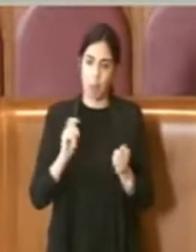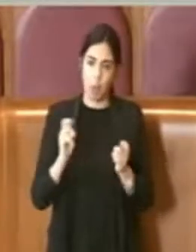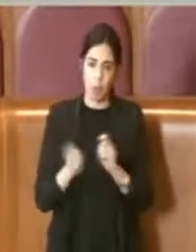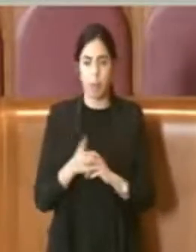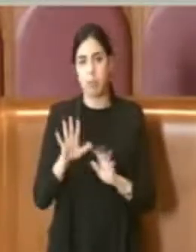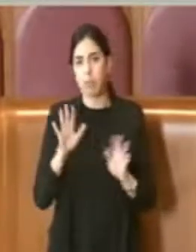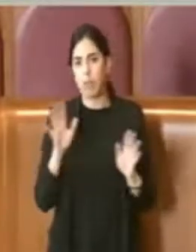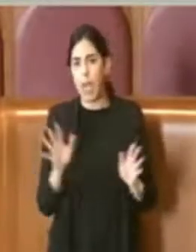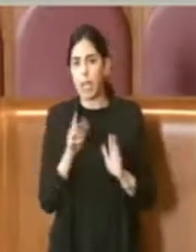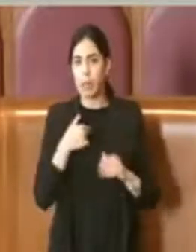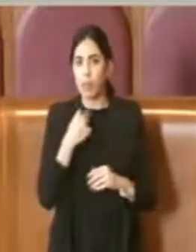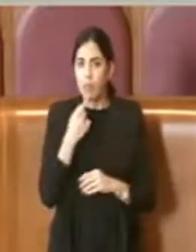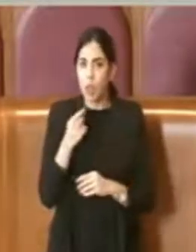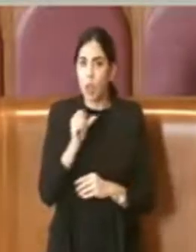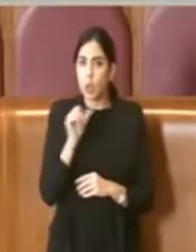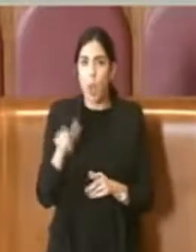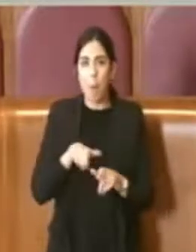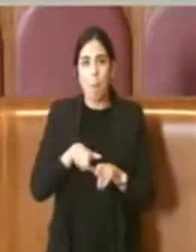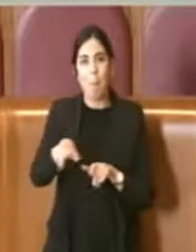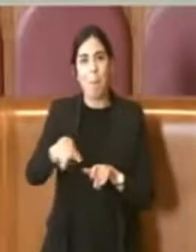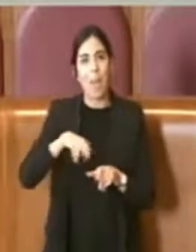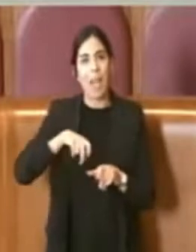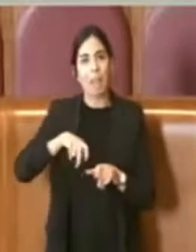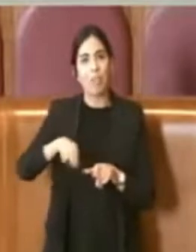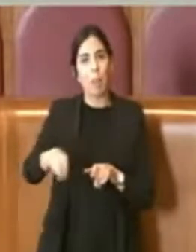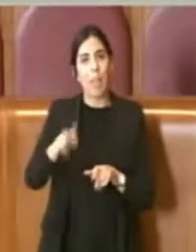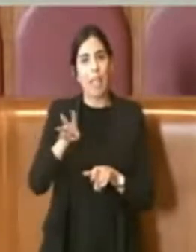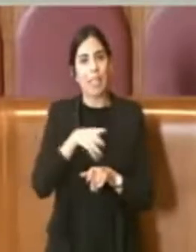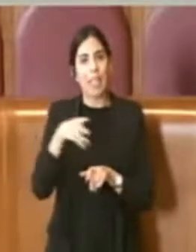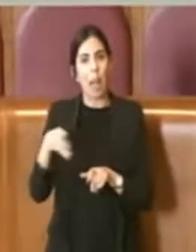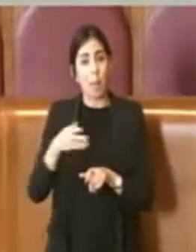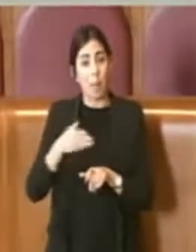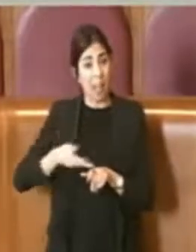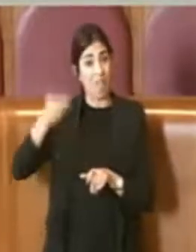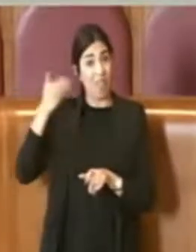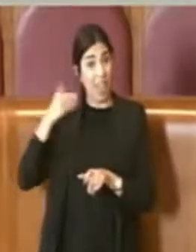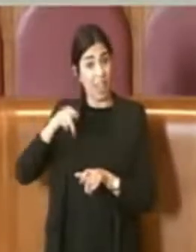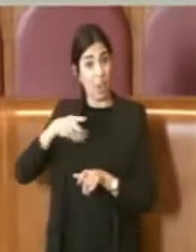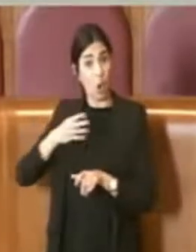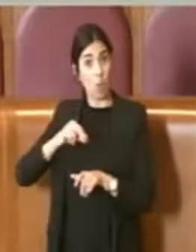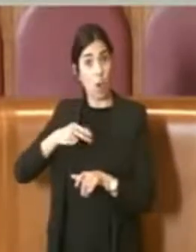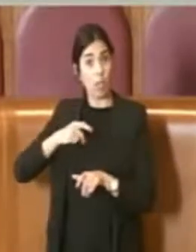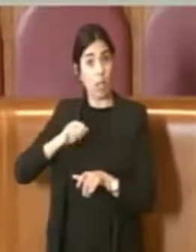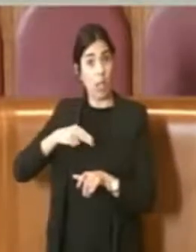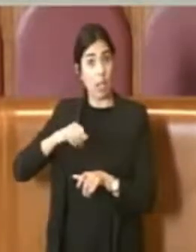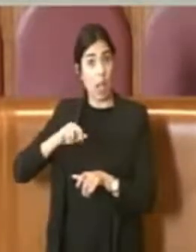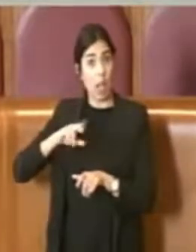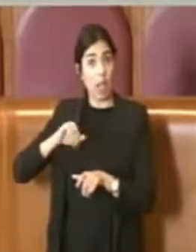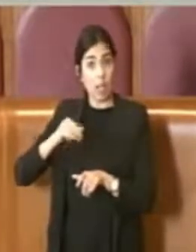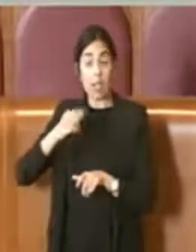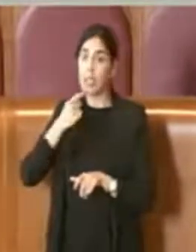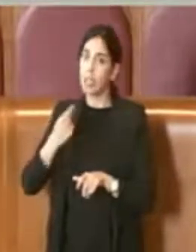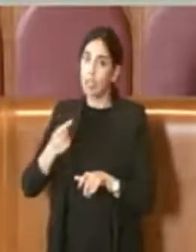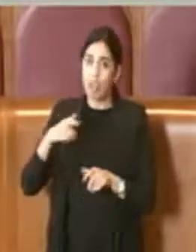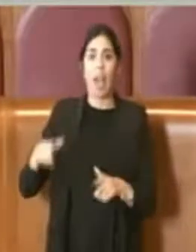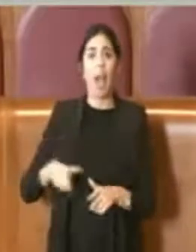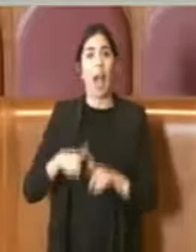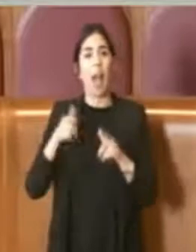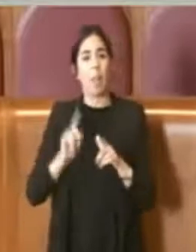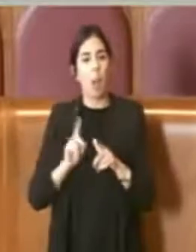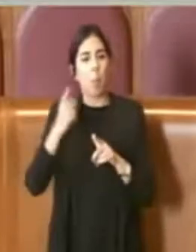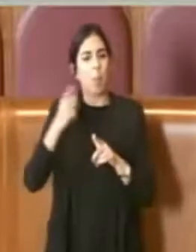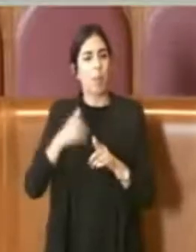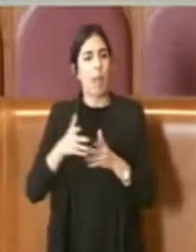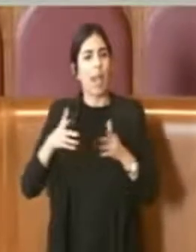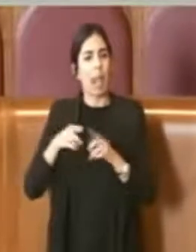la tabella sui marciapiedi. La tabella del testo della Montanari sostanzialmente prevedeva che un albero di prima grandezza non potesse essere